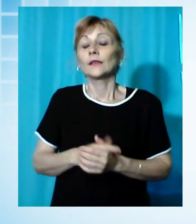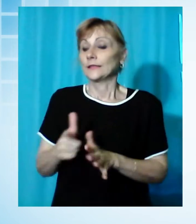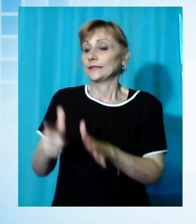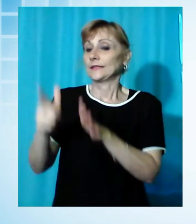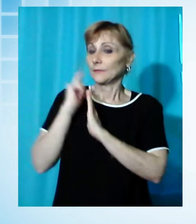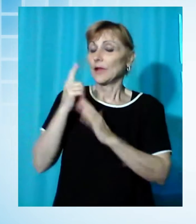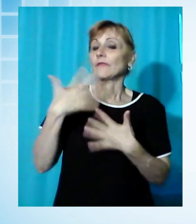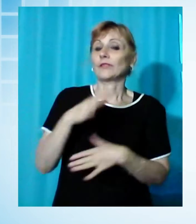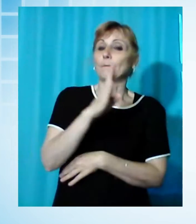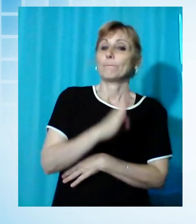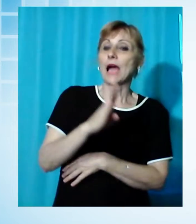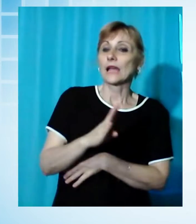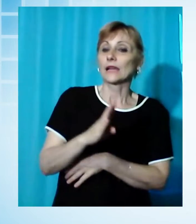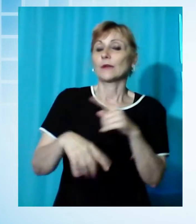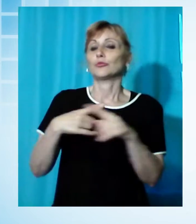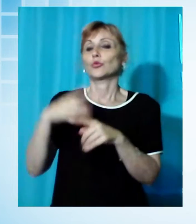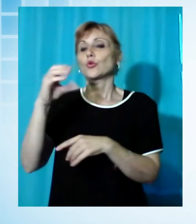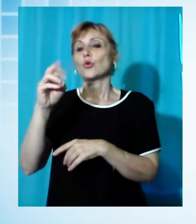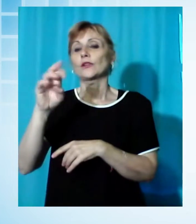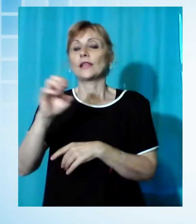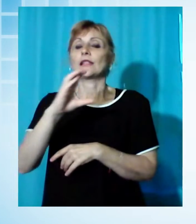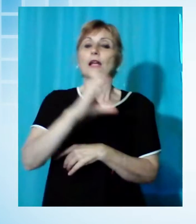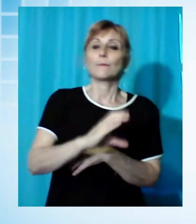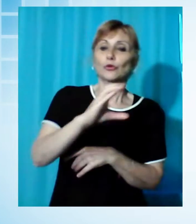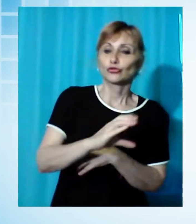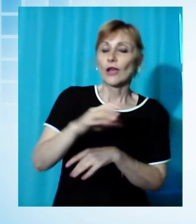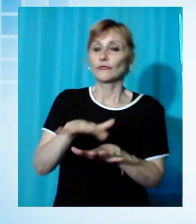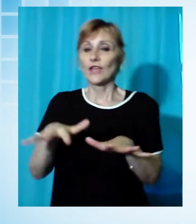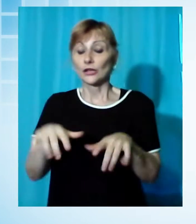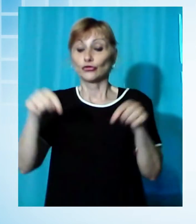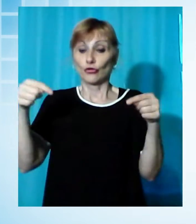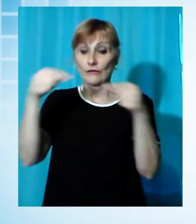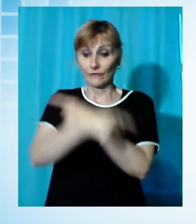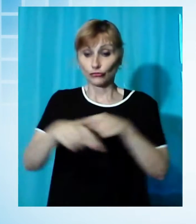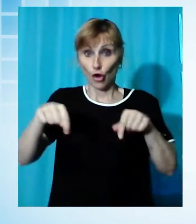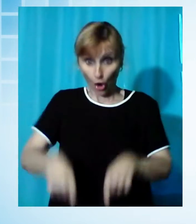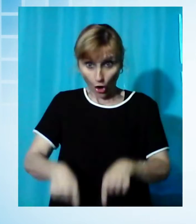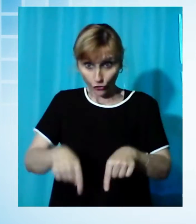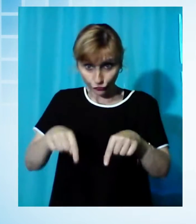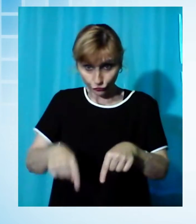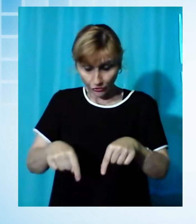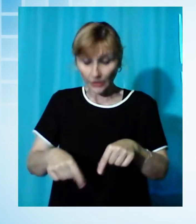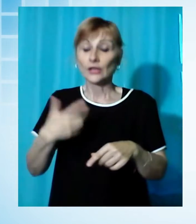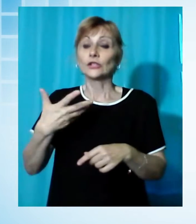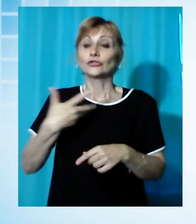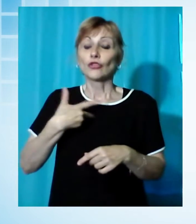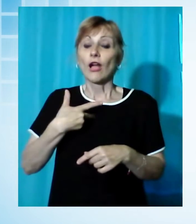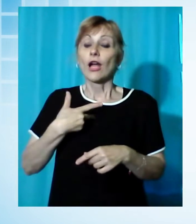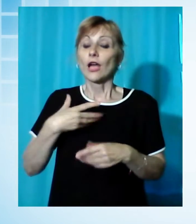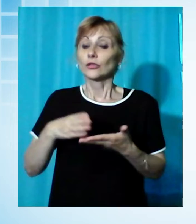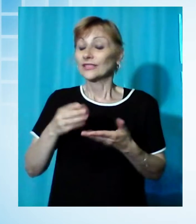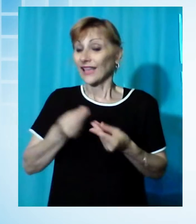Coreglia, Camporgiano e la Versilia e oggi facciamo il rimanente territorio e rimane fuori Bagni di Lucca